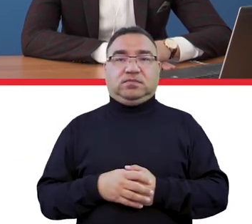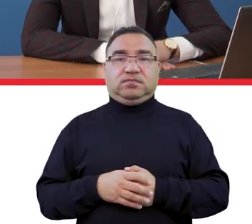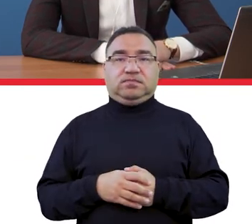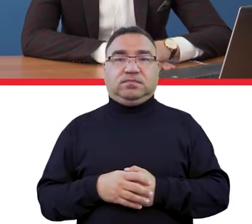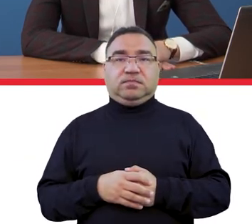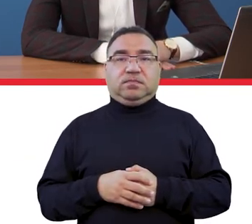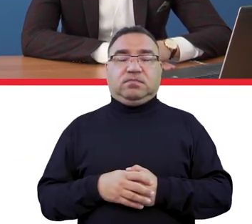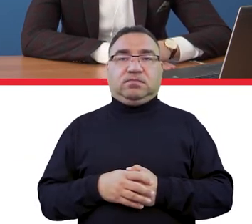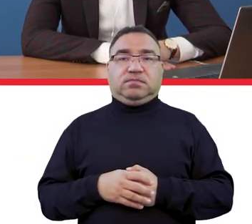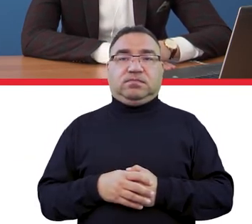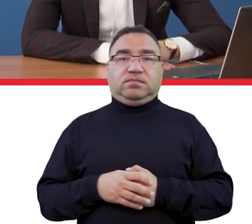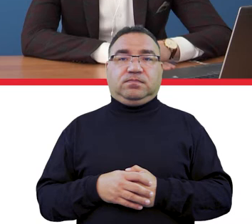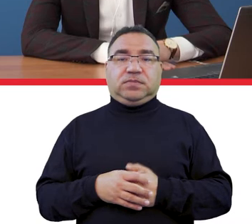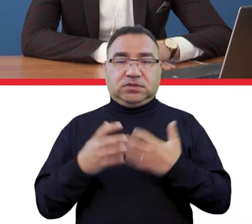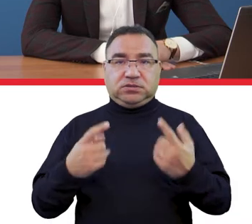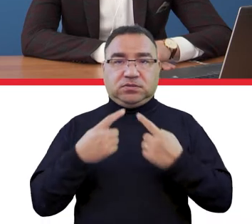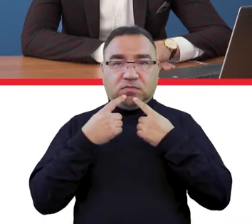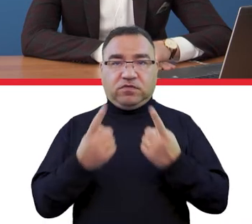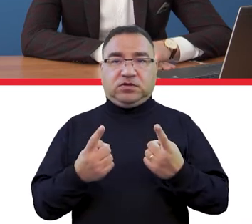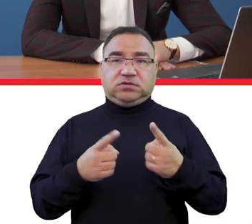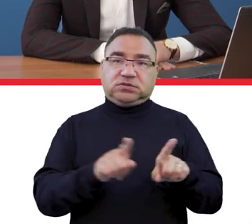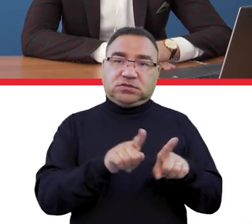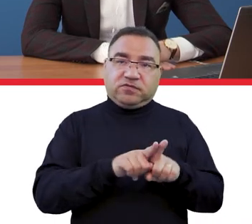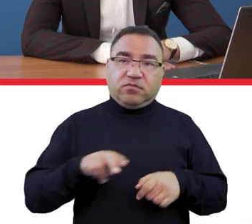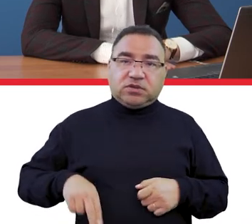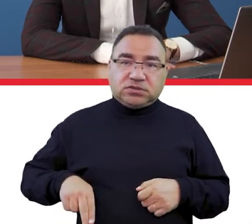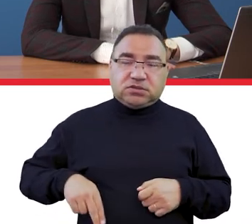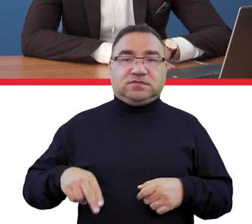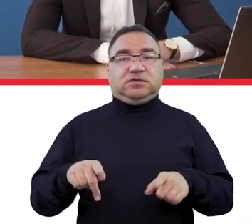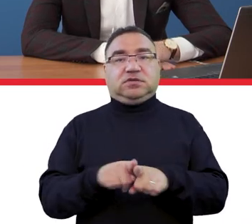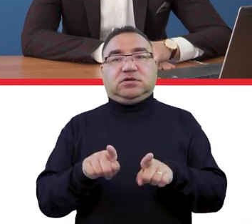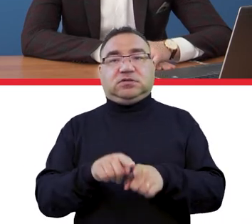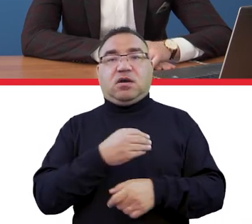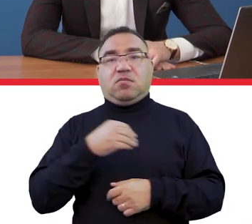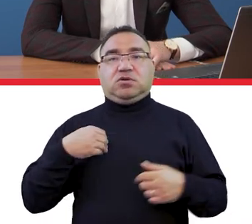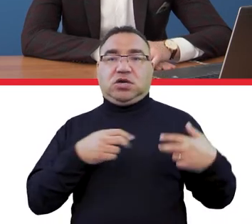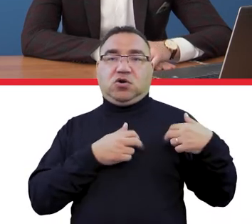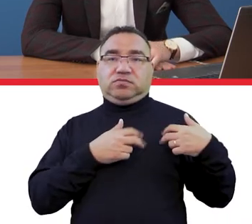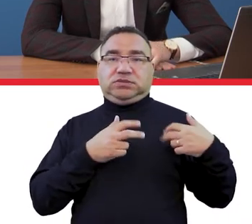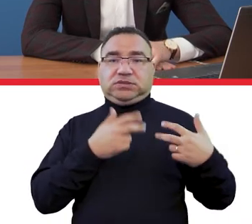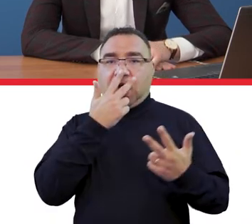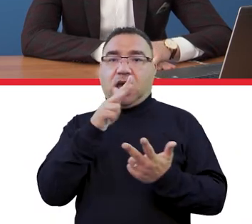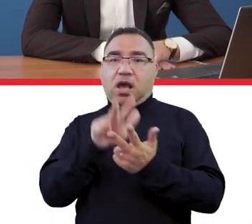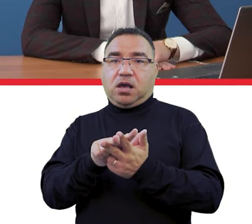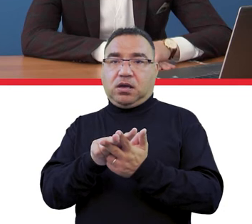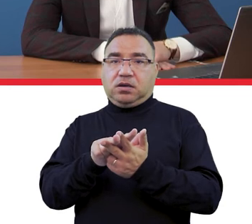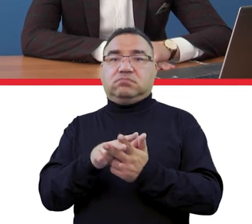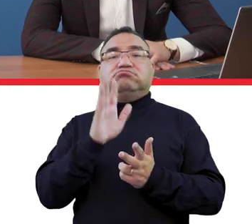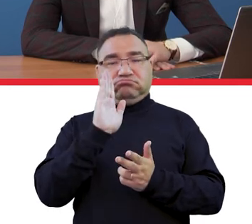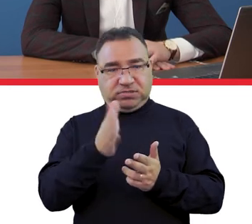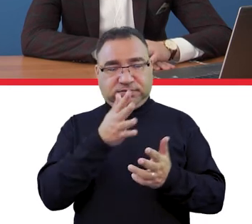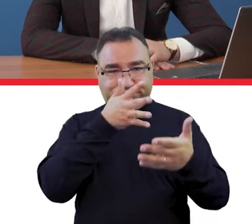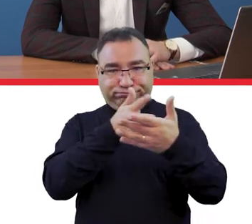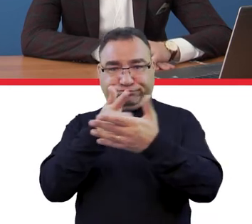I chcę tylko też nadmienić, że zarówno Ministerstwo, jak i Polska Komisja Akredytacyjna będą